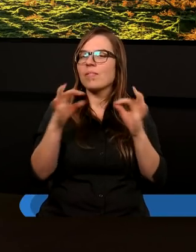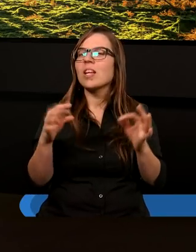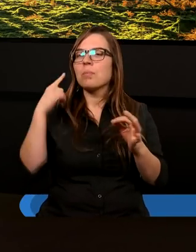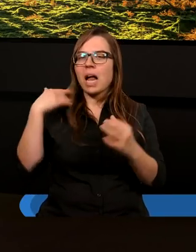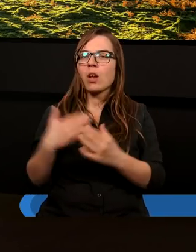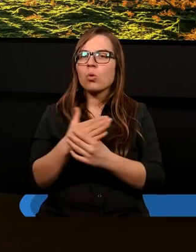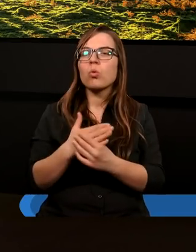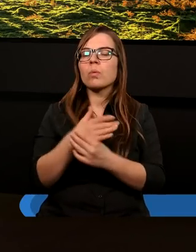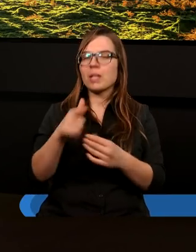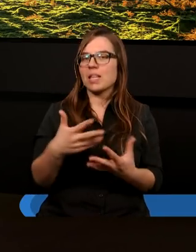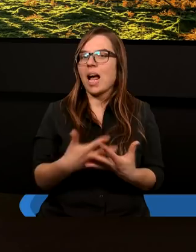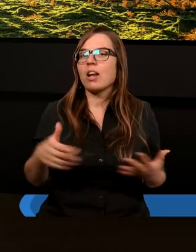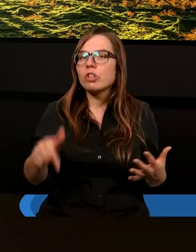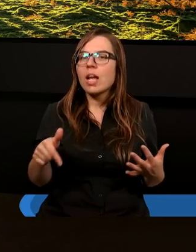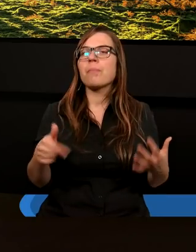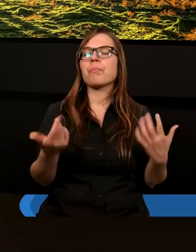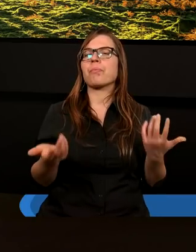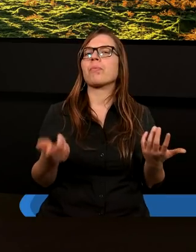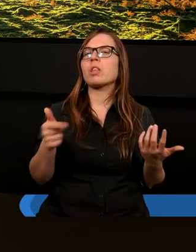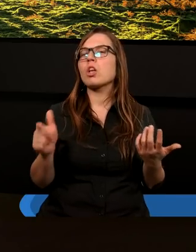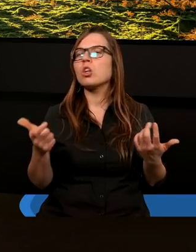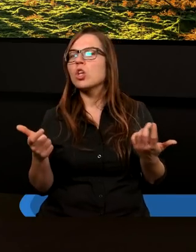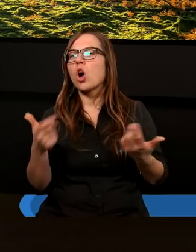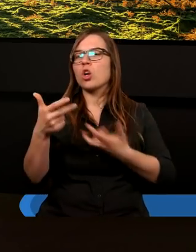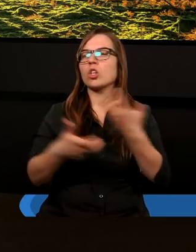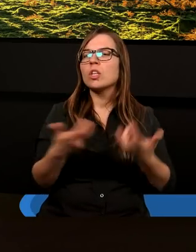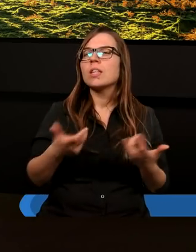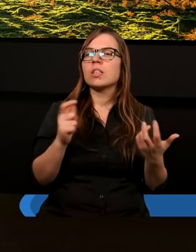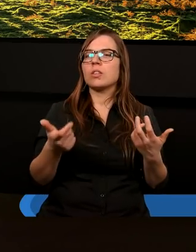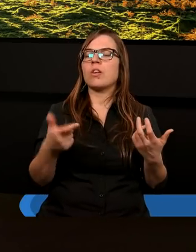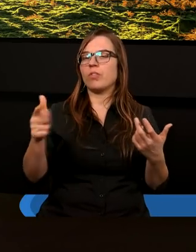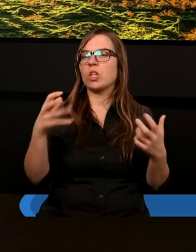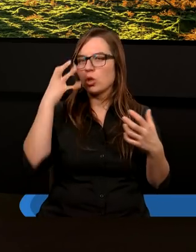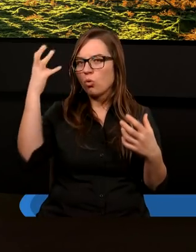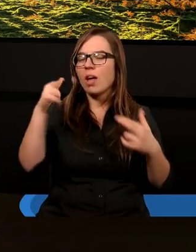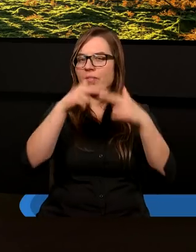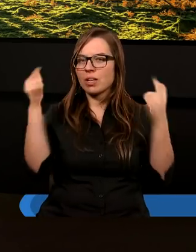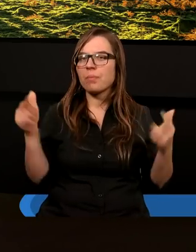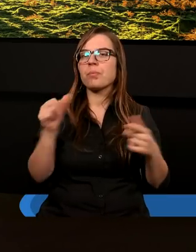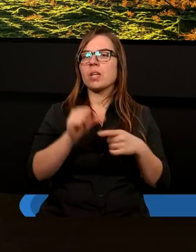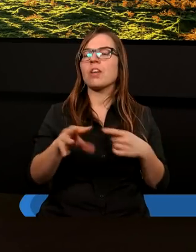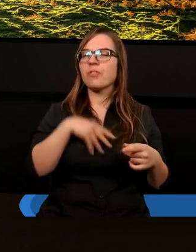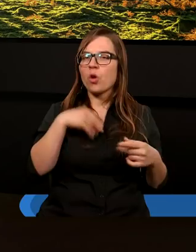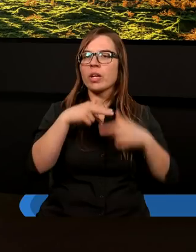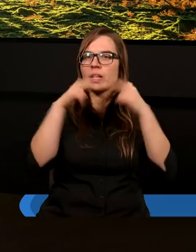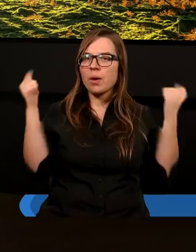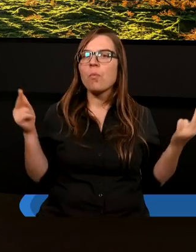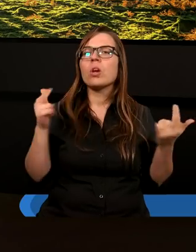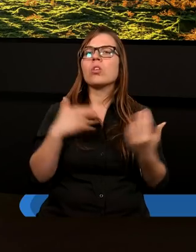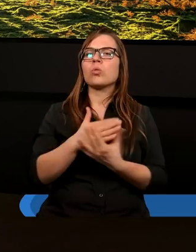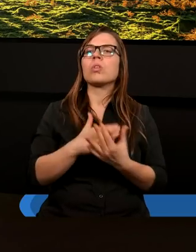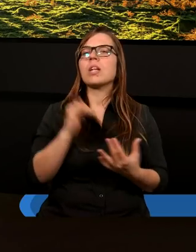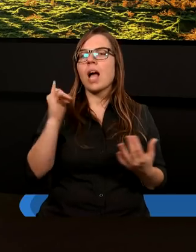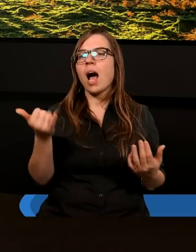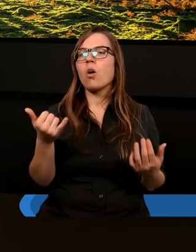tutaj na ziemi i to, co czyni teraz tam w Królestwie Niebieskim, w tej świątyni niebieskiej, bo służy jako